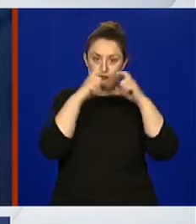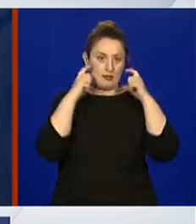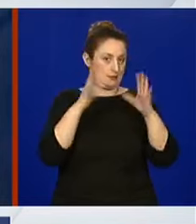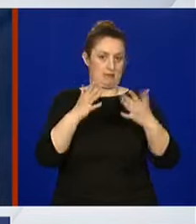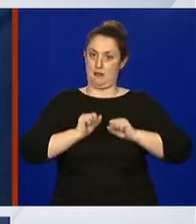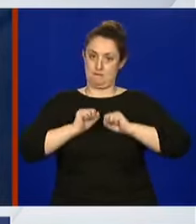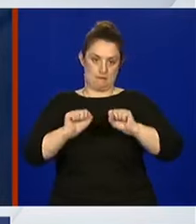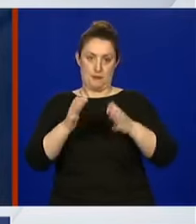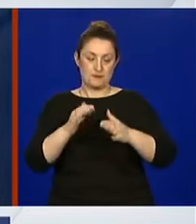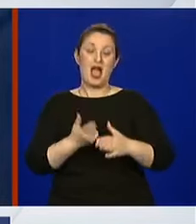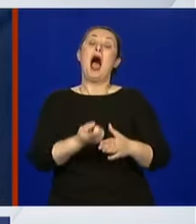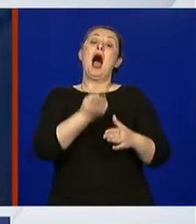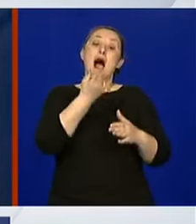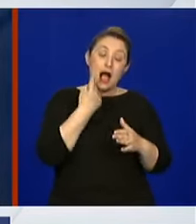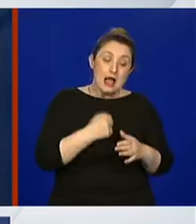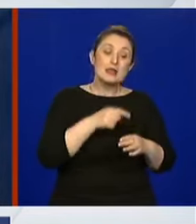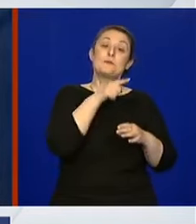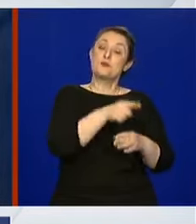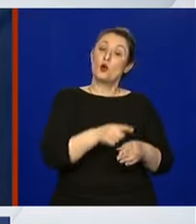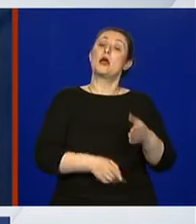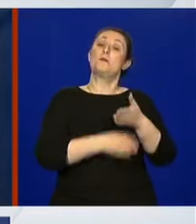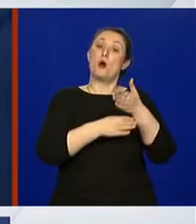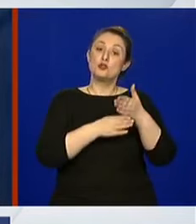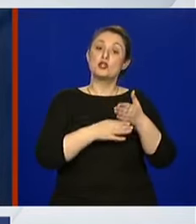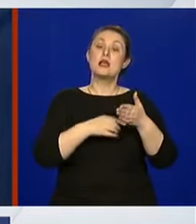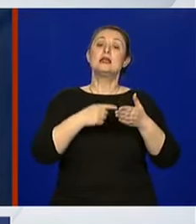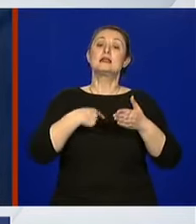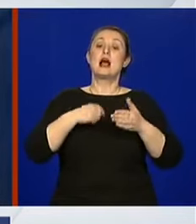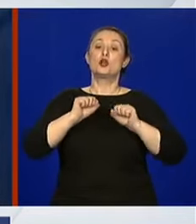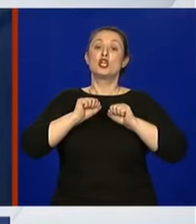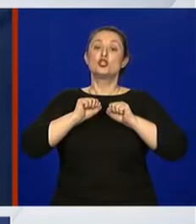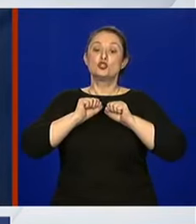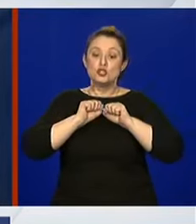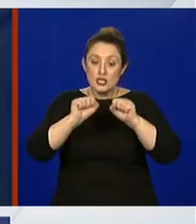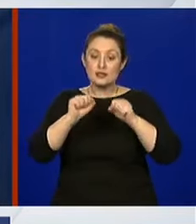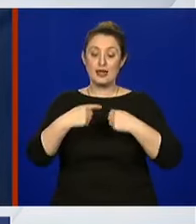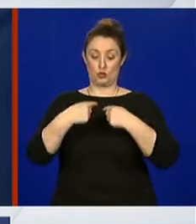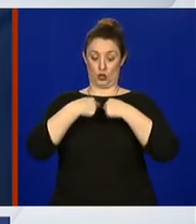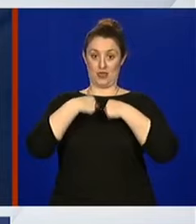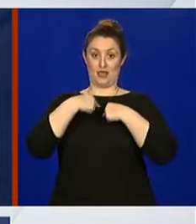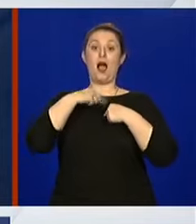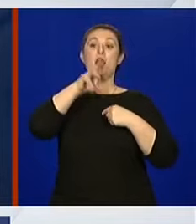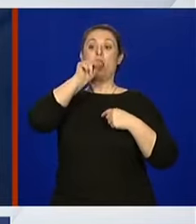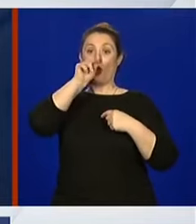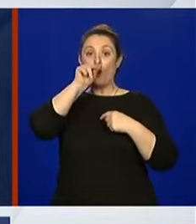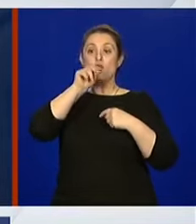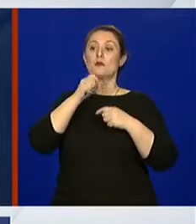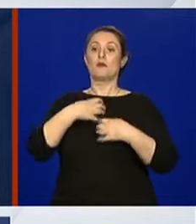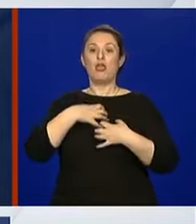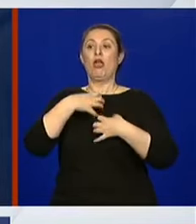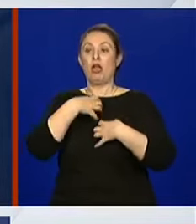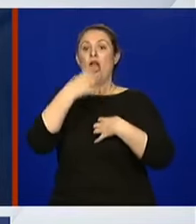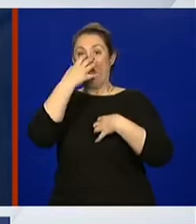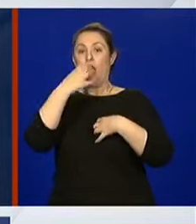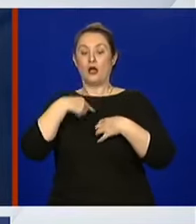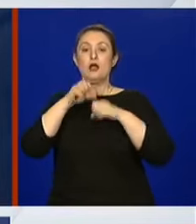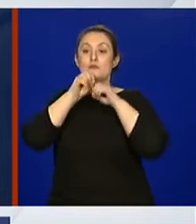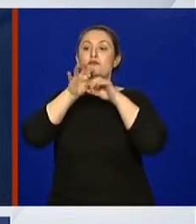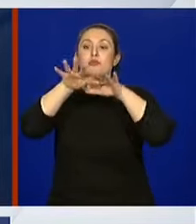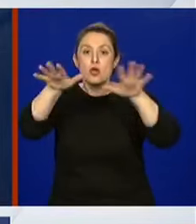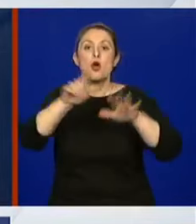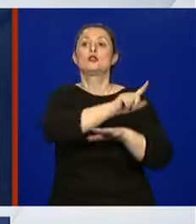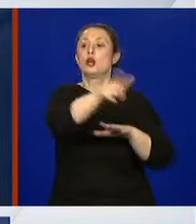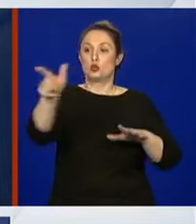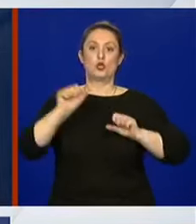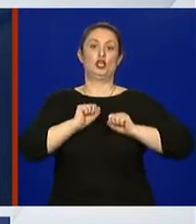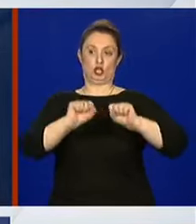sprečava širanje kapljica i aerosola od nas svih, dok govorimo, kišemo, kašljamo, trčimo, hodamo itd.